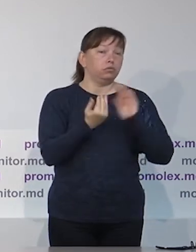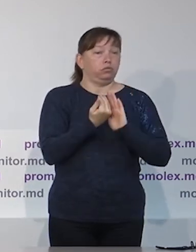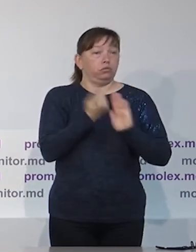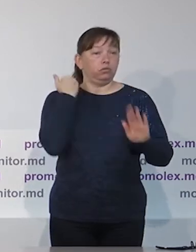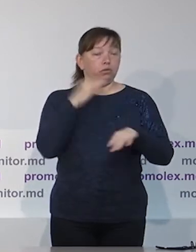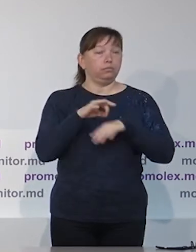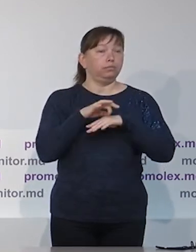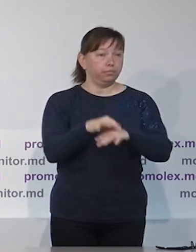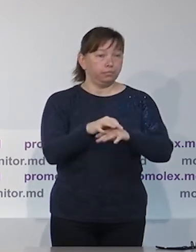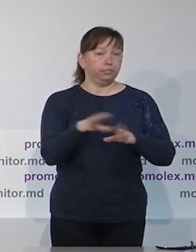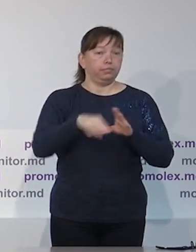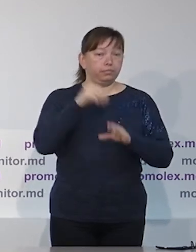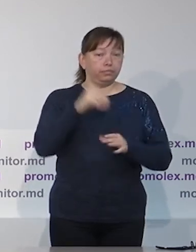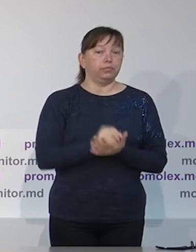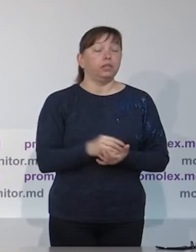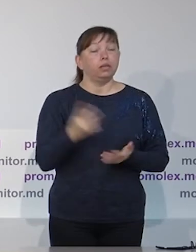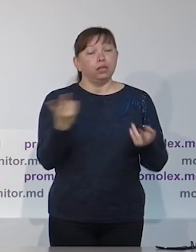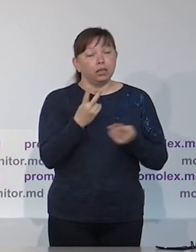предвыборный период.